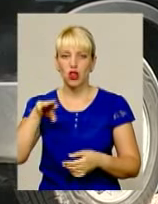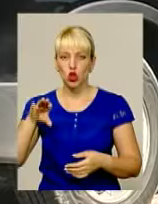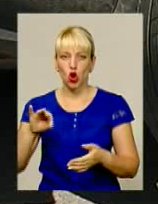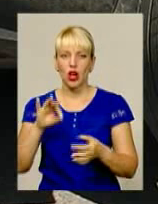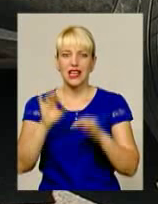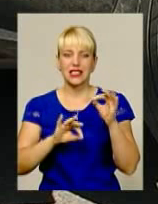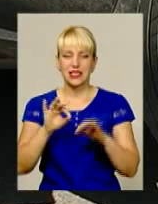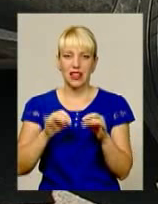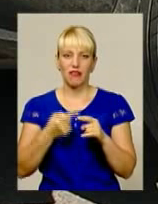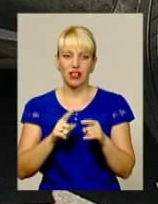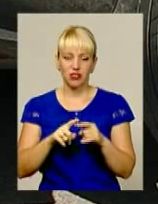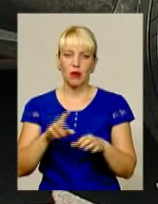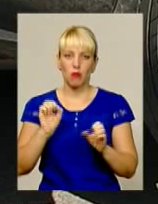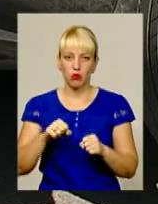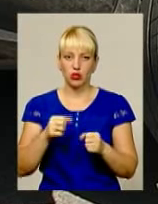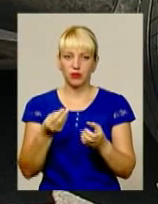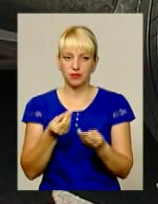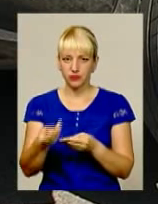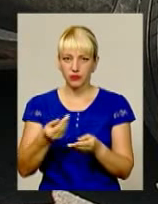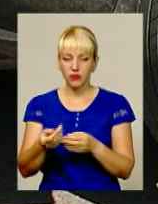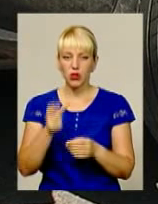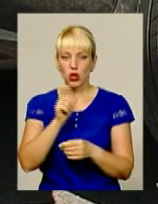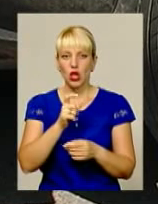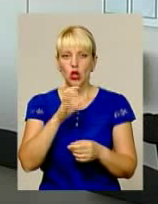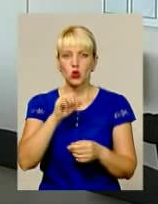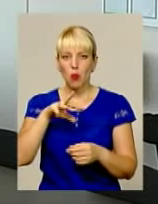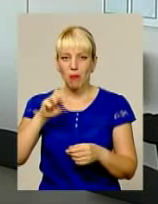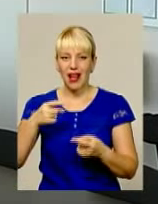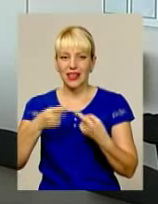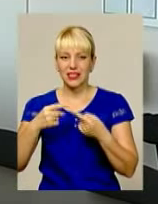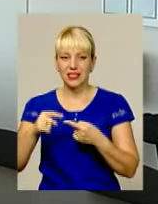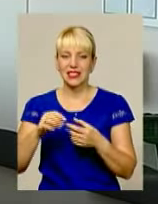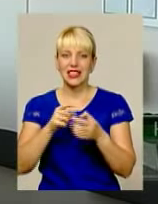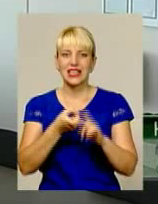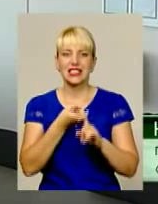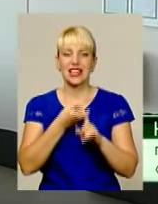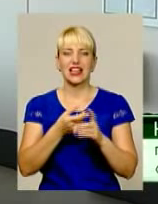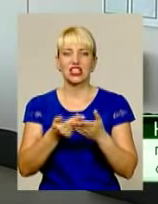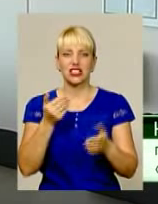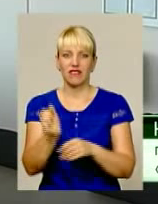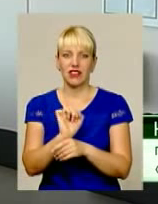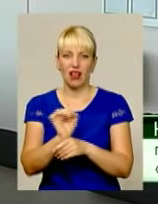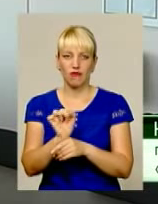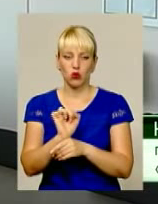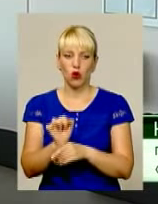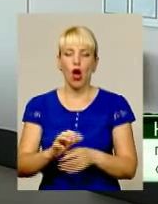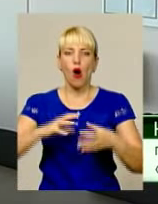покишені власне покупцям товару. Сума різниця залежно від авто. Об'єми двигунів, які ввозяться,